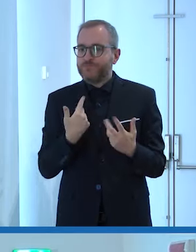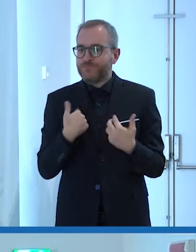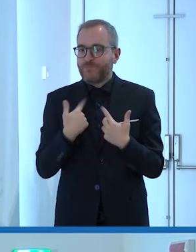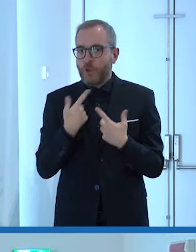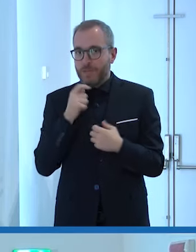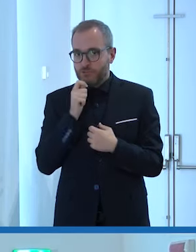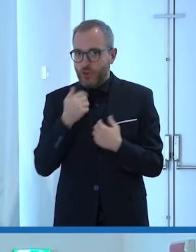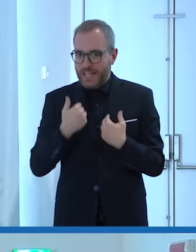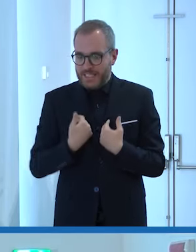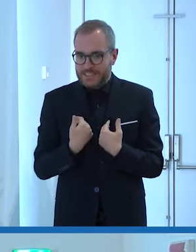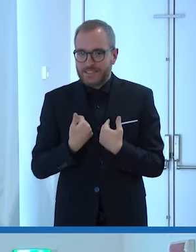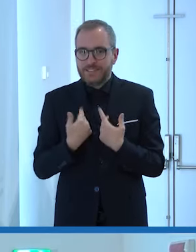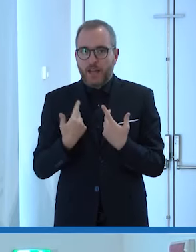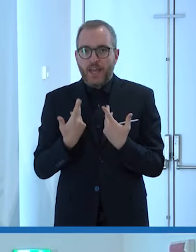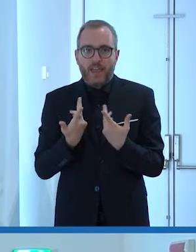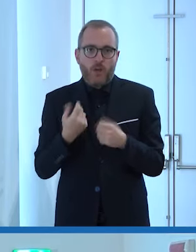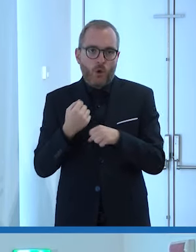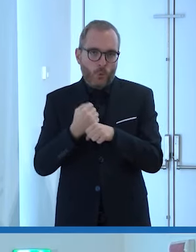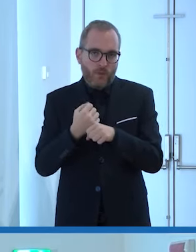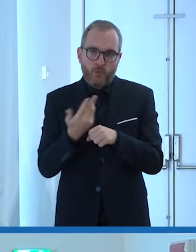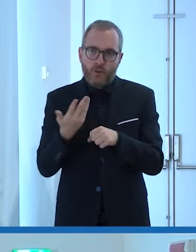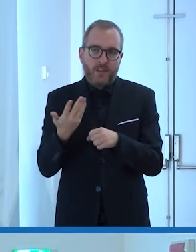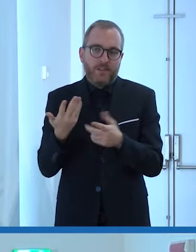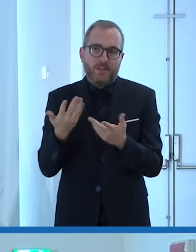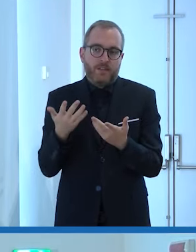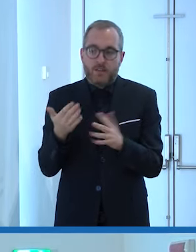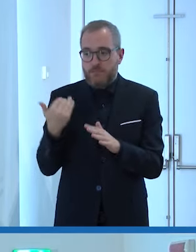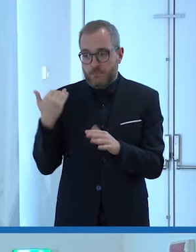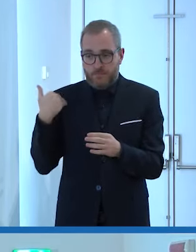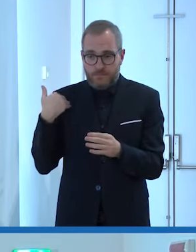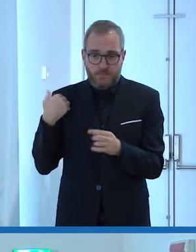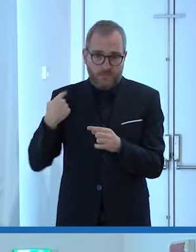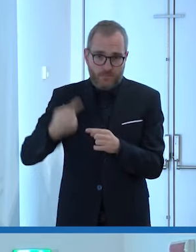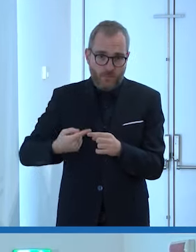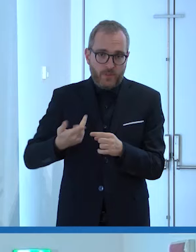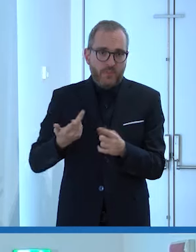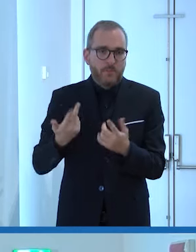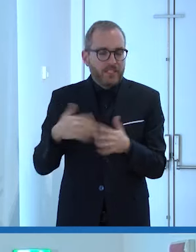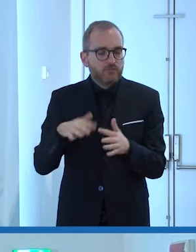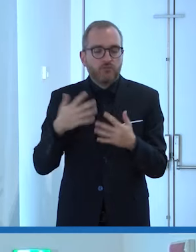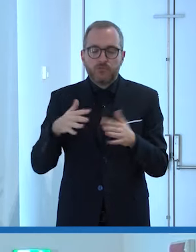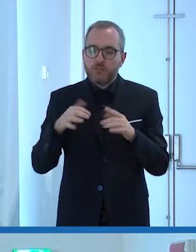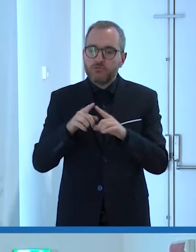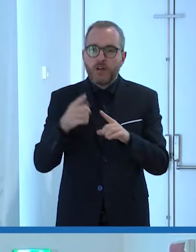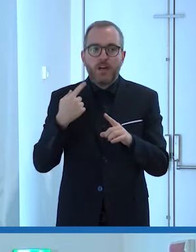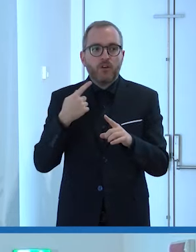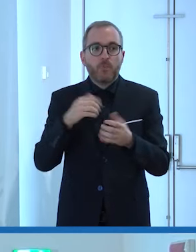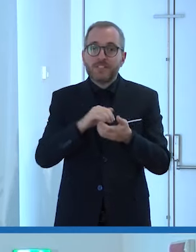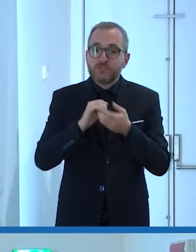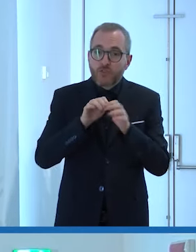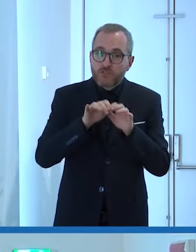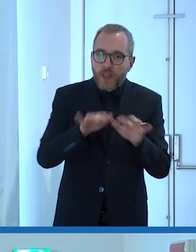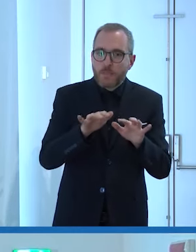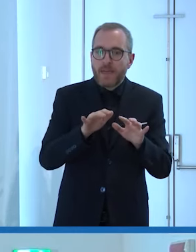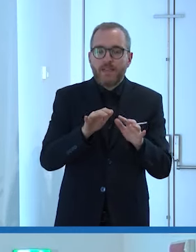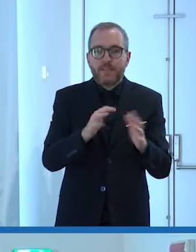soprattutto insomma il messiere in questi ultimi anni è influenzato pesantemente dai social con